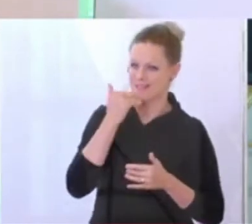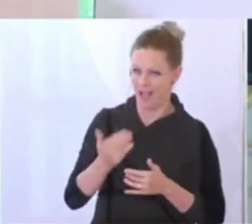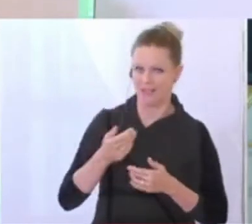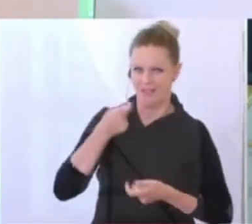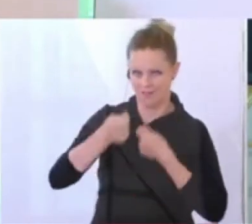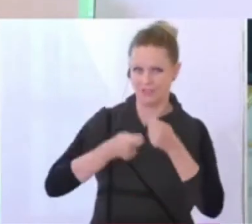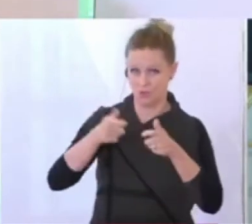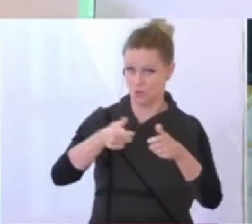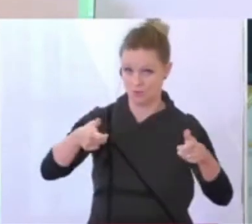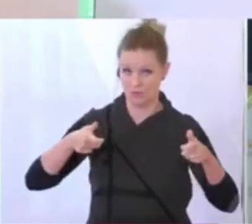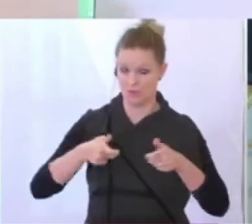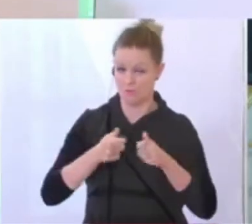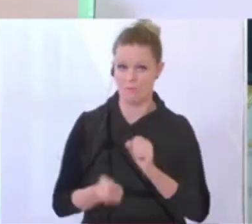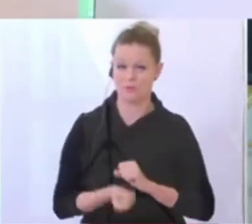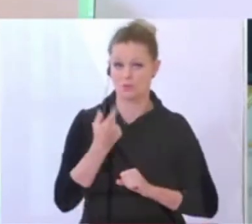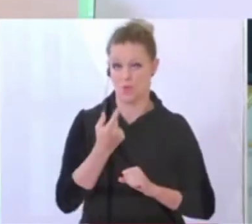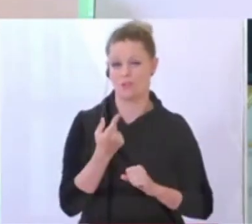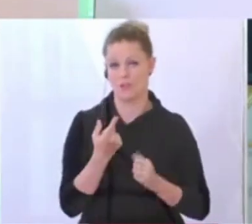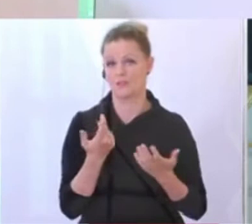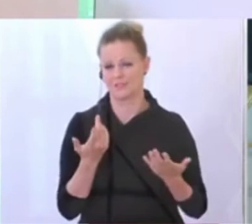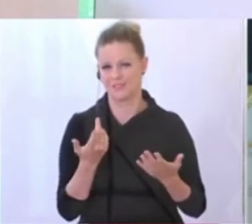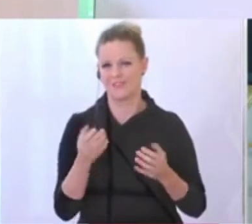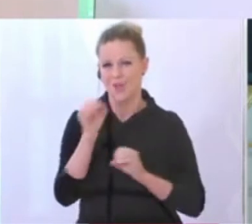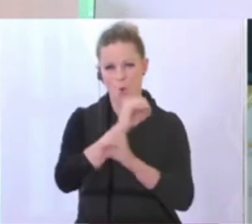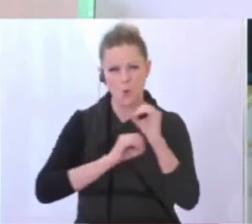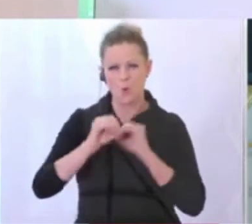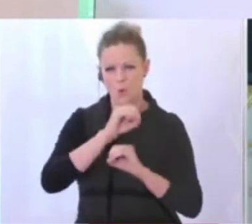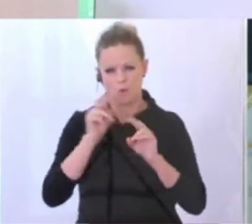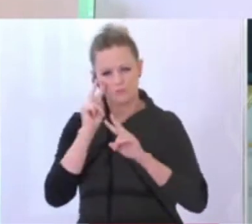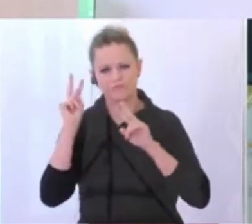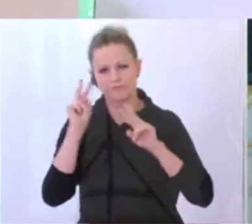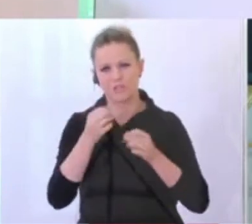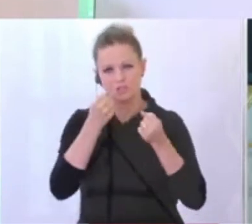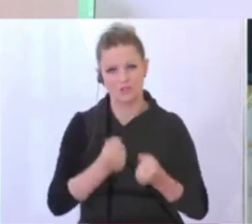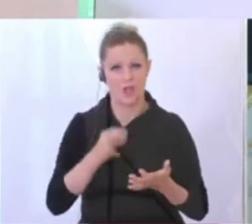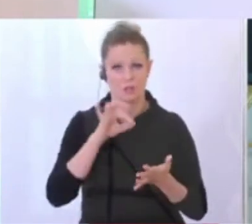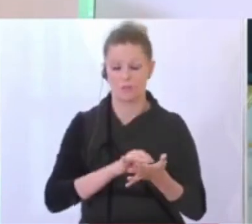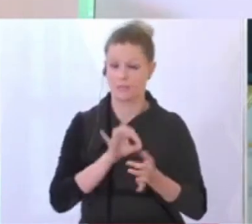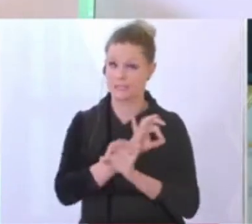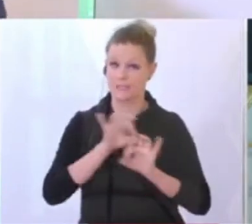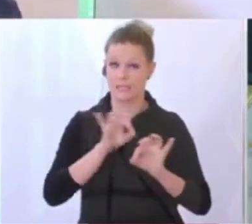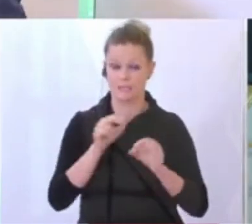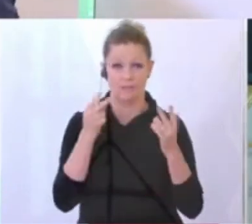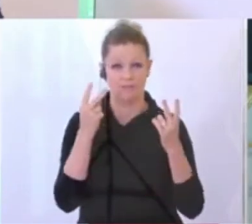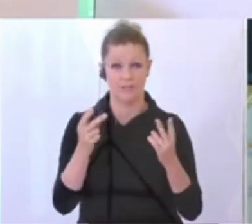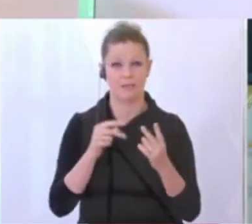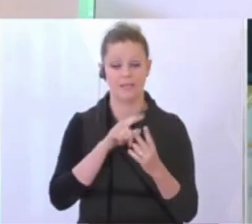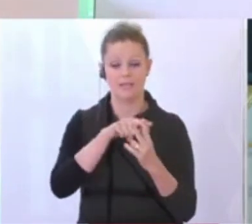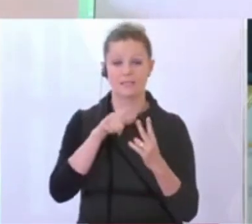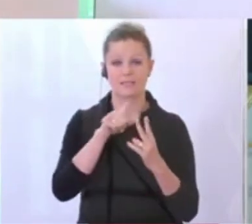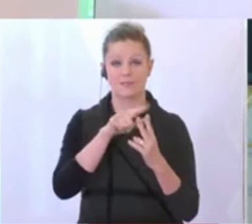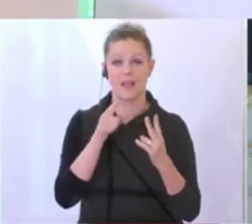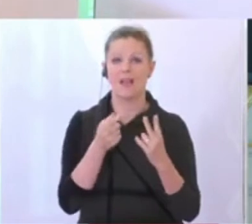Investitionspaket, das insbesondere auch mit dem ökologischen Schwerpunkt ganz, ganz wichtig ist. Zwei wichtige